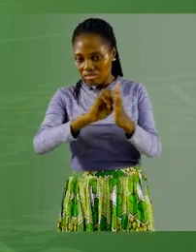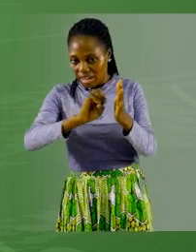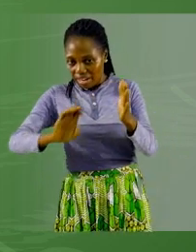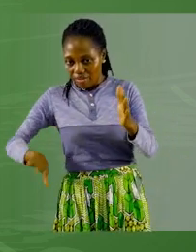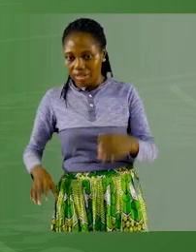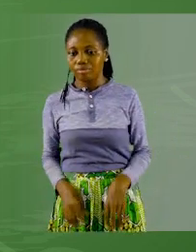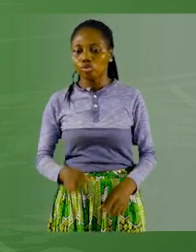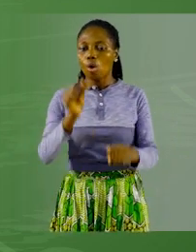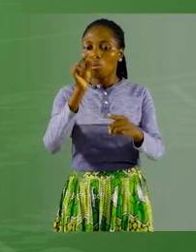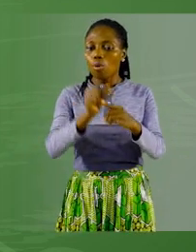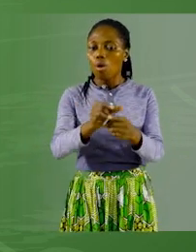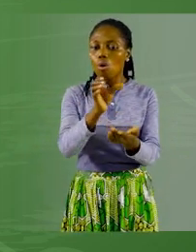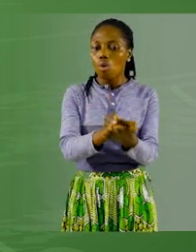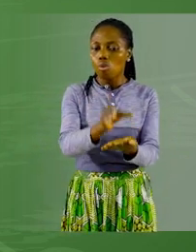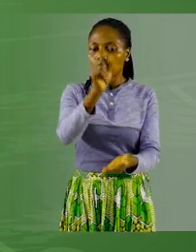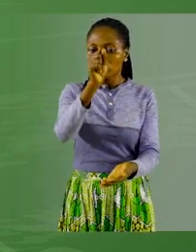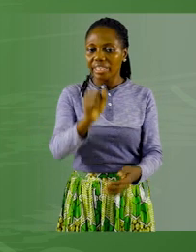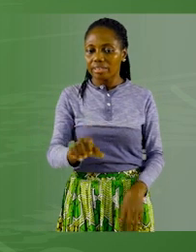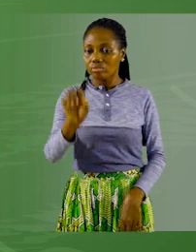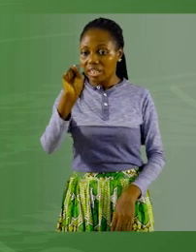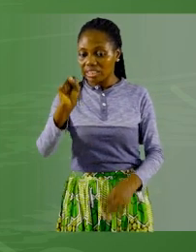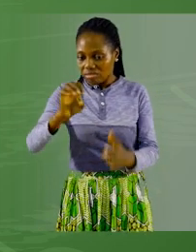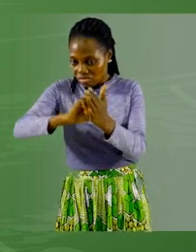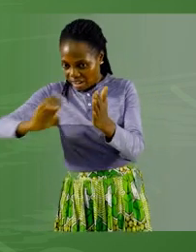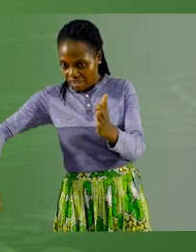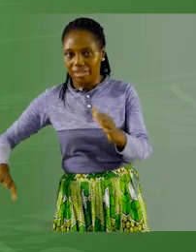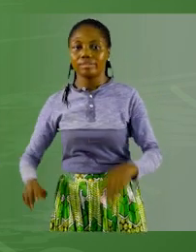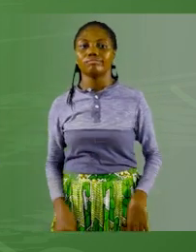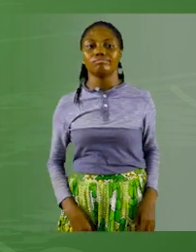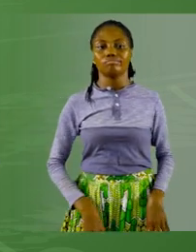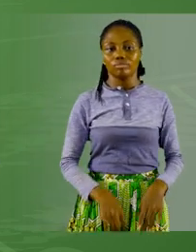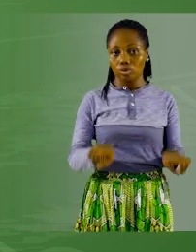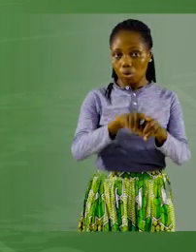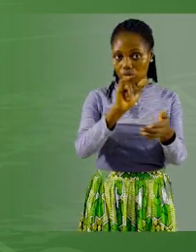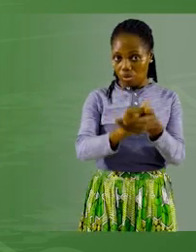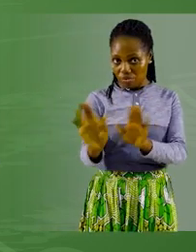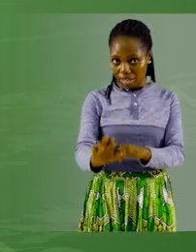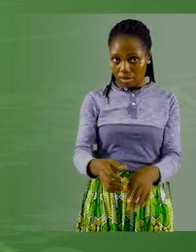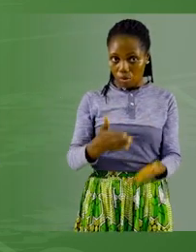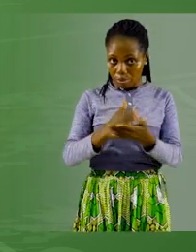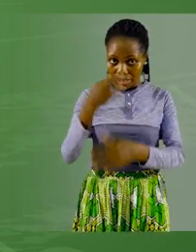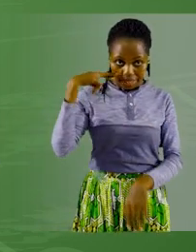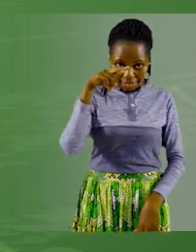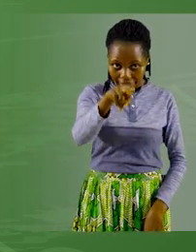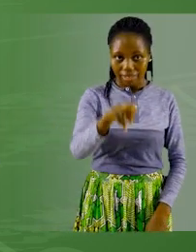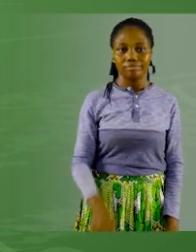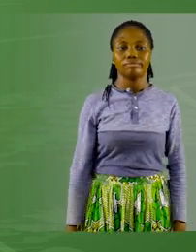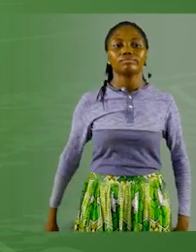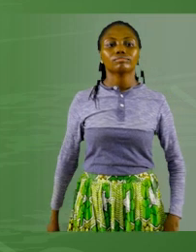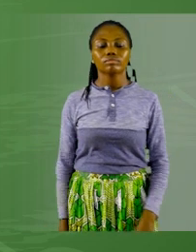verre bouteille au tableau. Chers élèves, après l'exercice d'application,